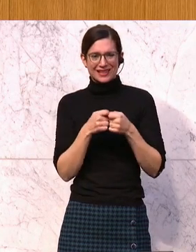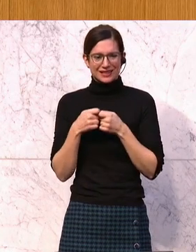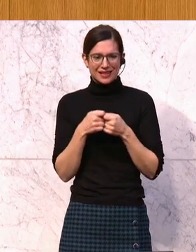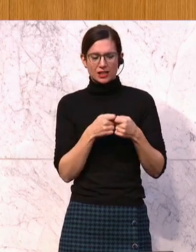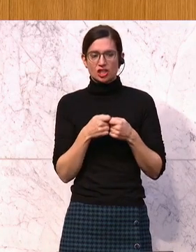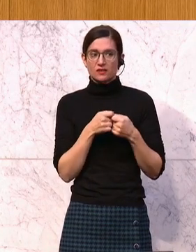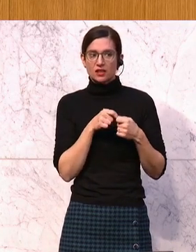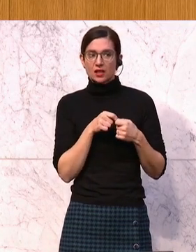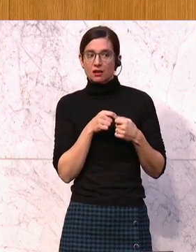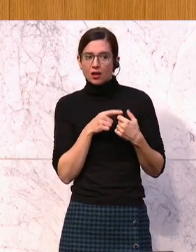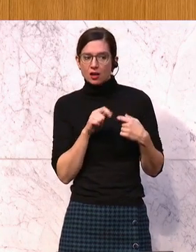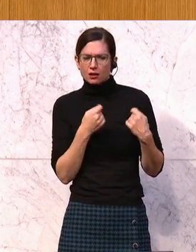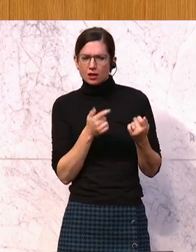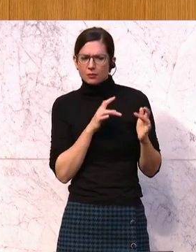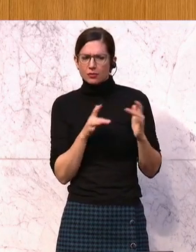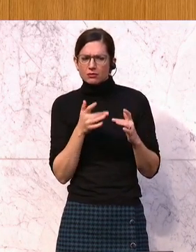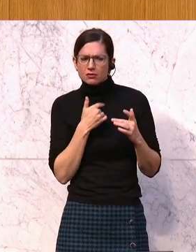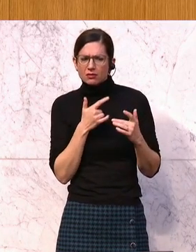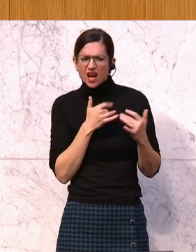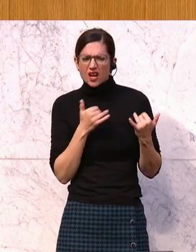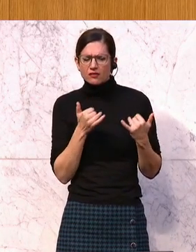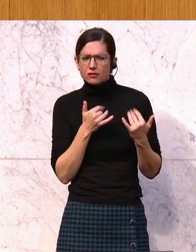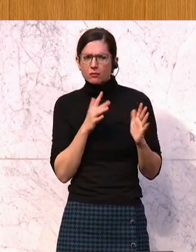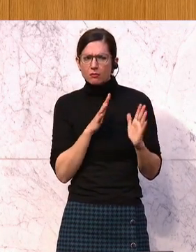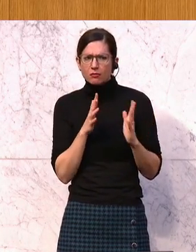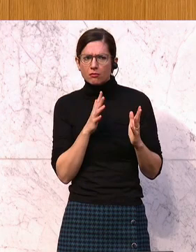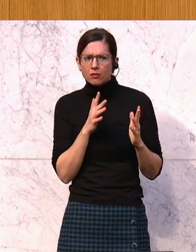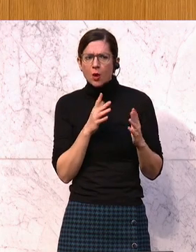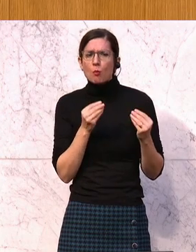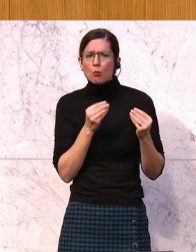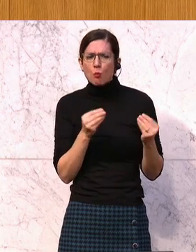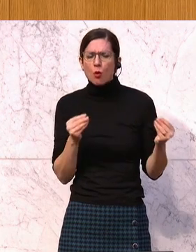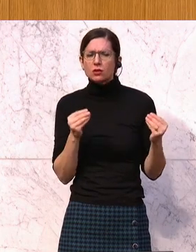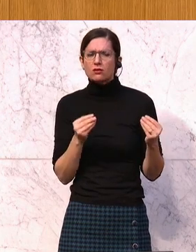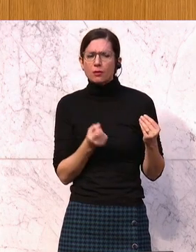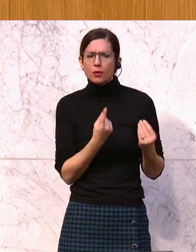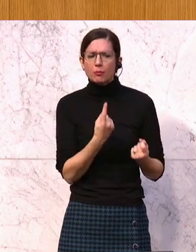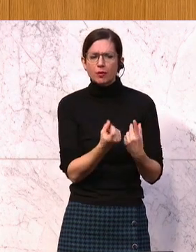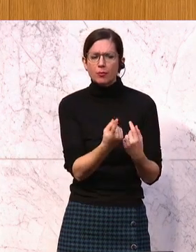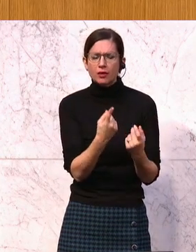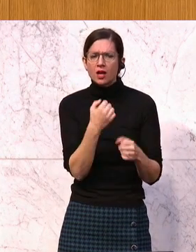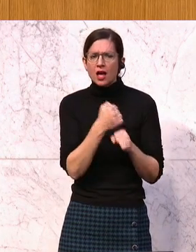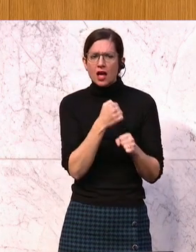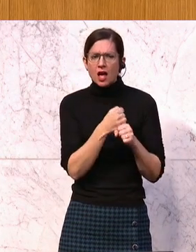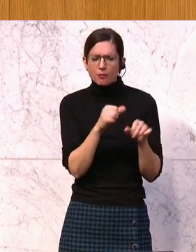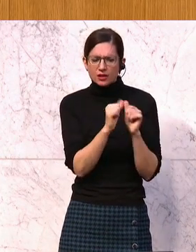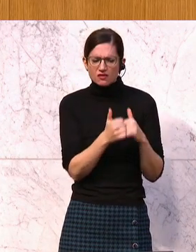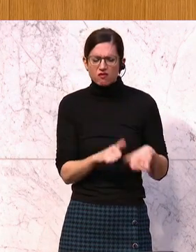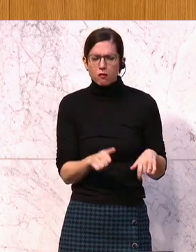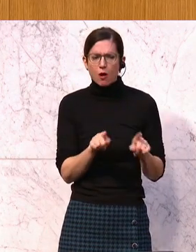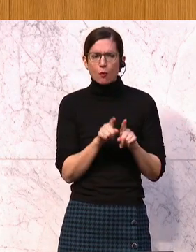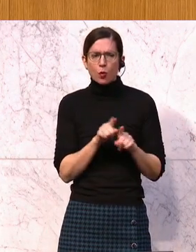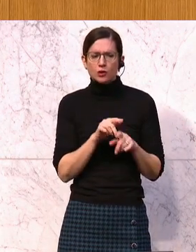Megatrends gibt, die alle Branchen, auch den Gesundheitsbereich betreffen und die Arbeitsweise und